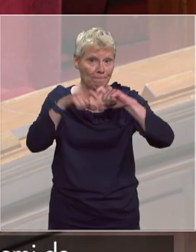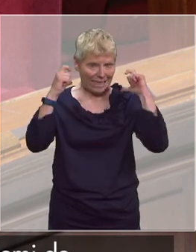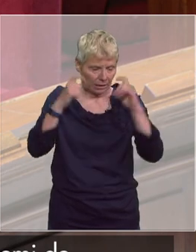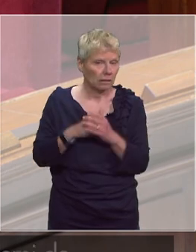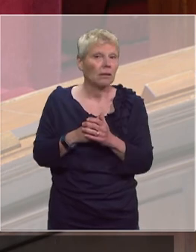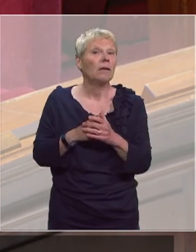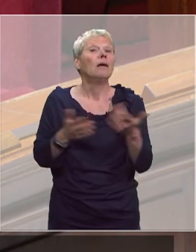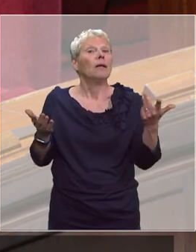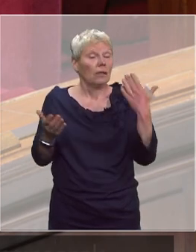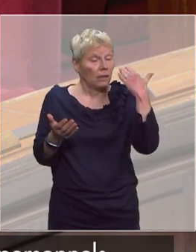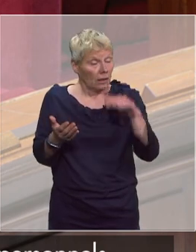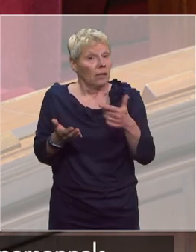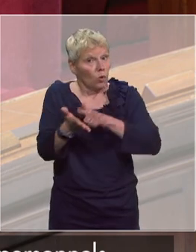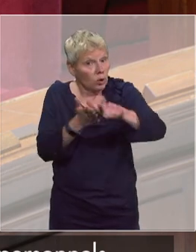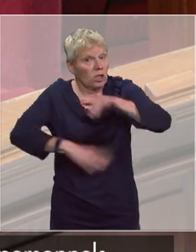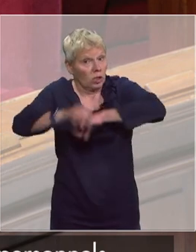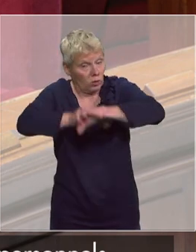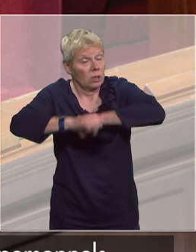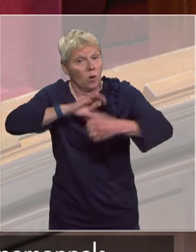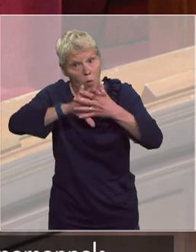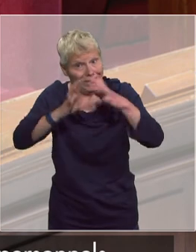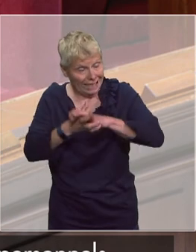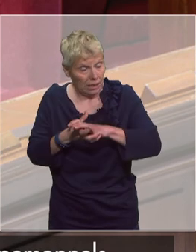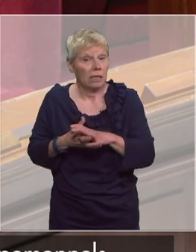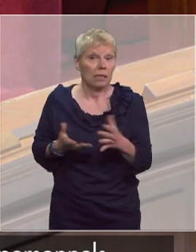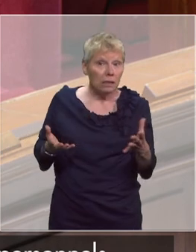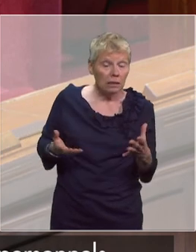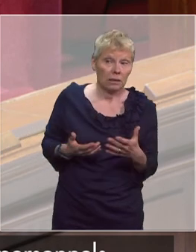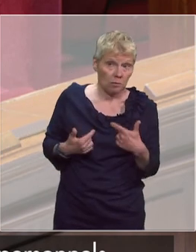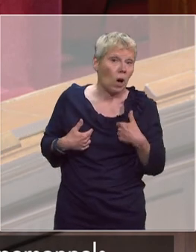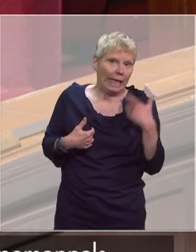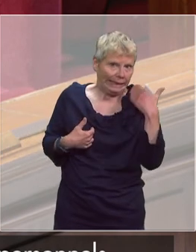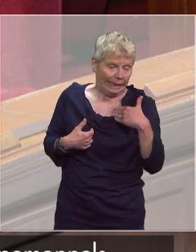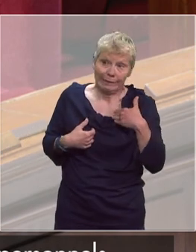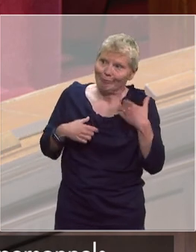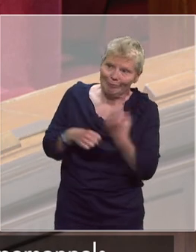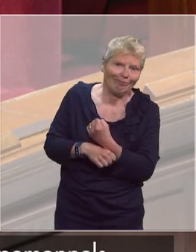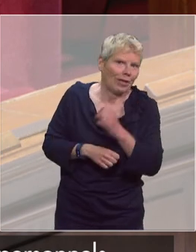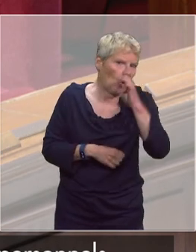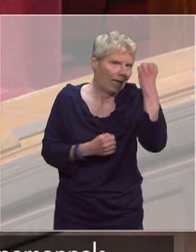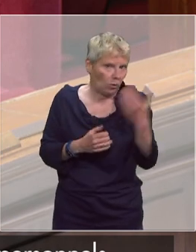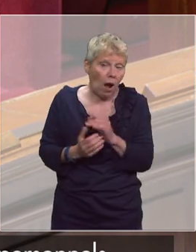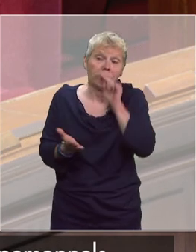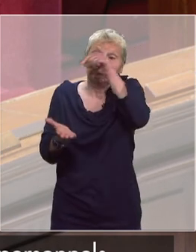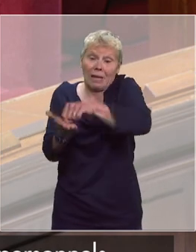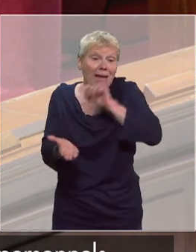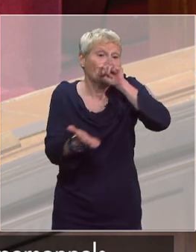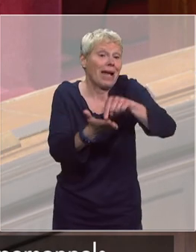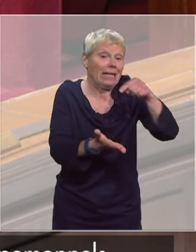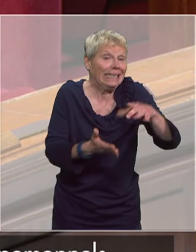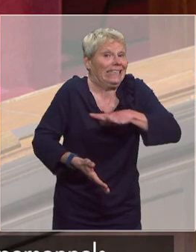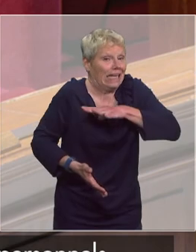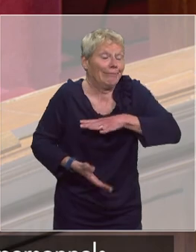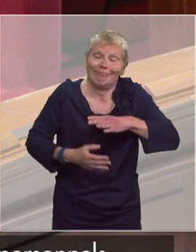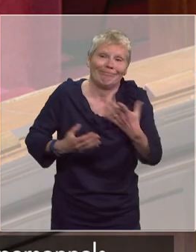aura pas échappé peut-être complexe et il peut y avoir des endroits et croyez bien que je le regrette, je le regrette parce que ce n'est pas normal, mais il